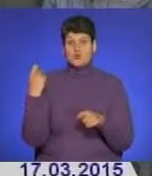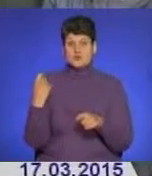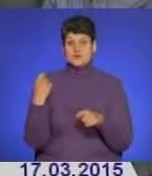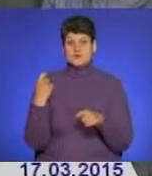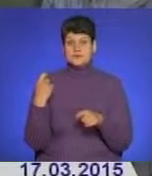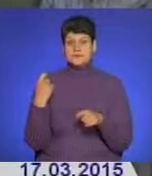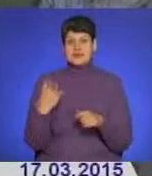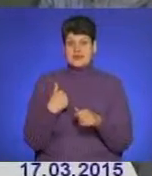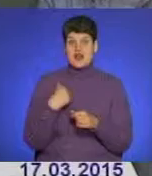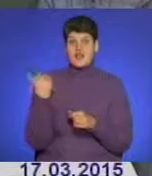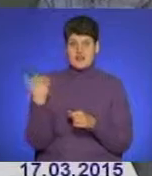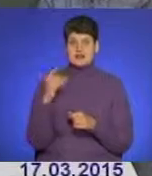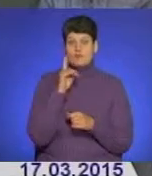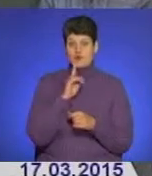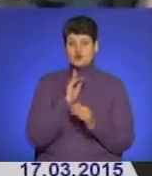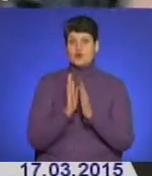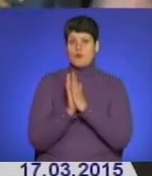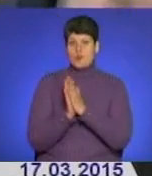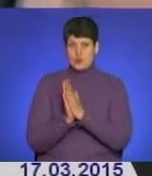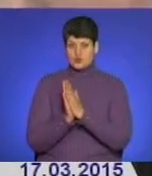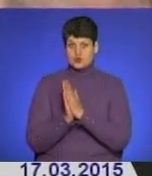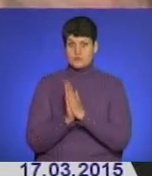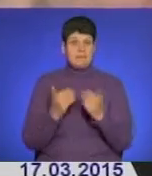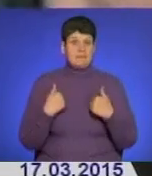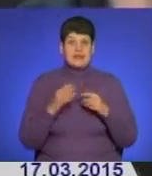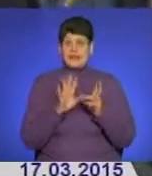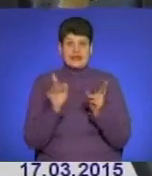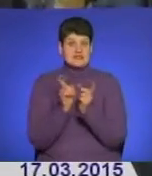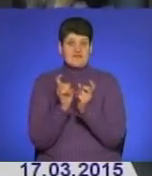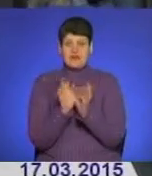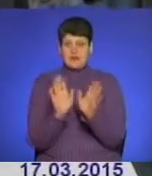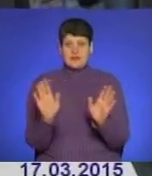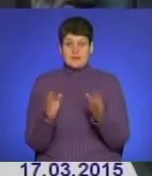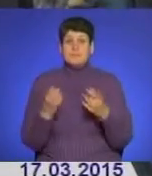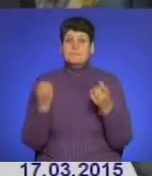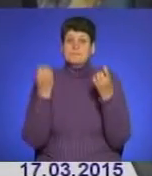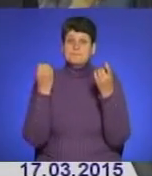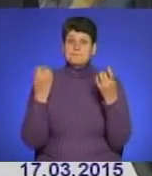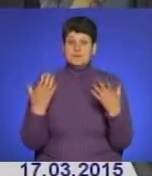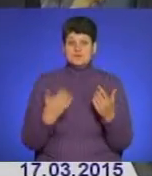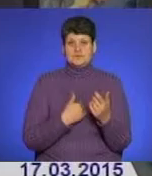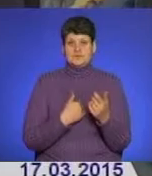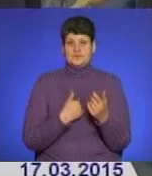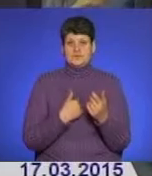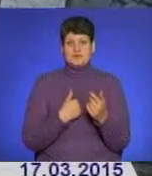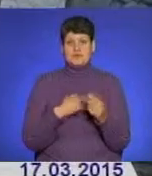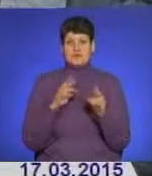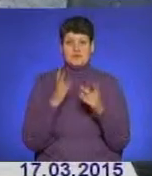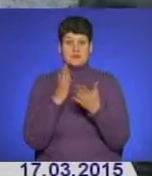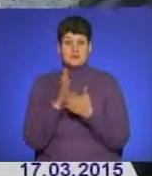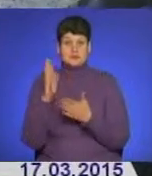Значить, я вас поки що прошу. Ми не сваримося, ми просто хочемо, як воно має бути.